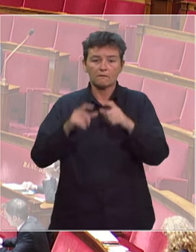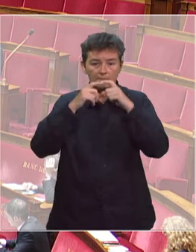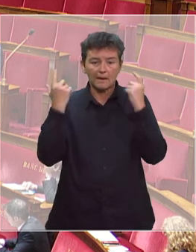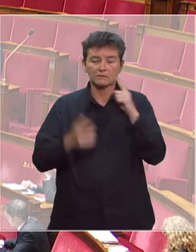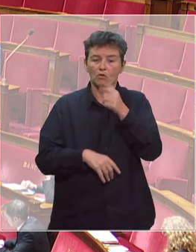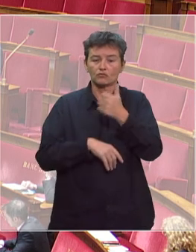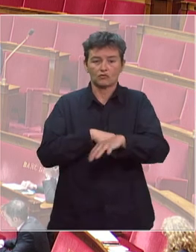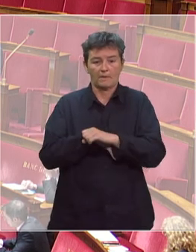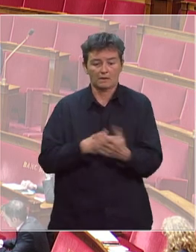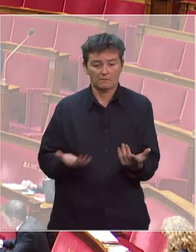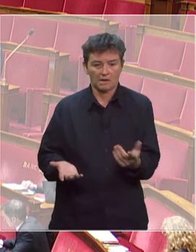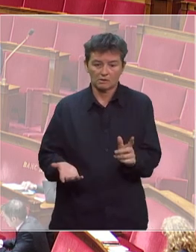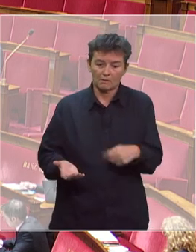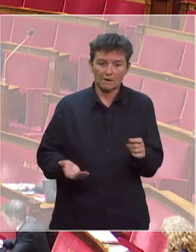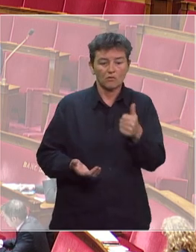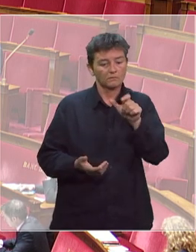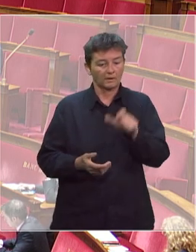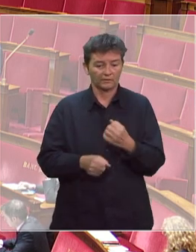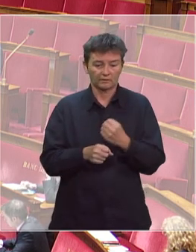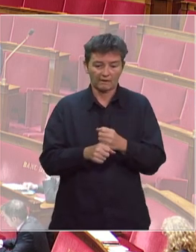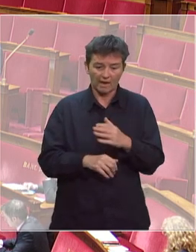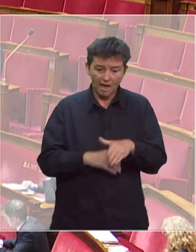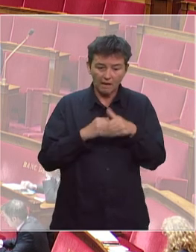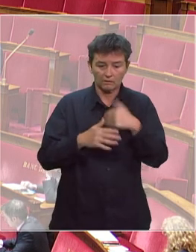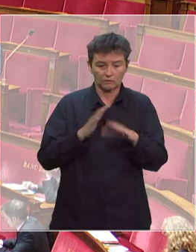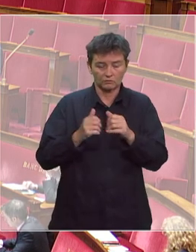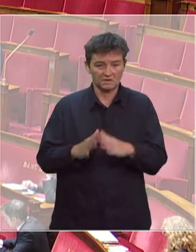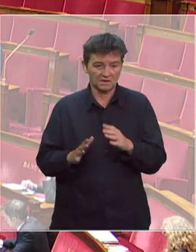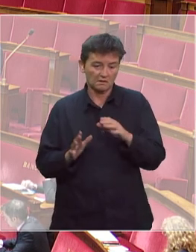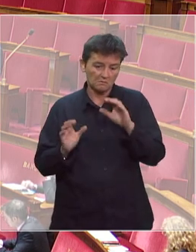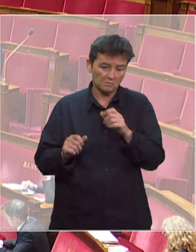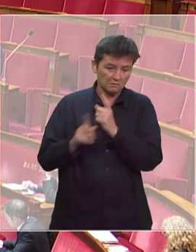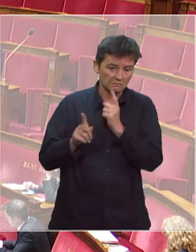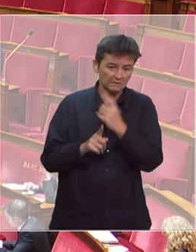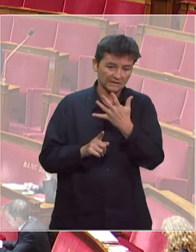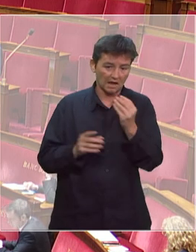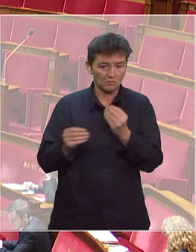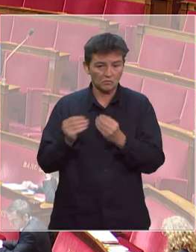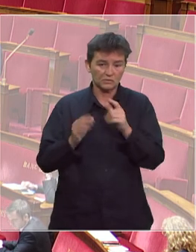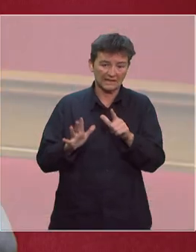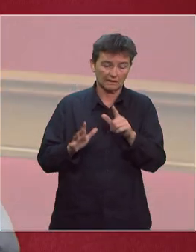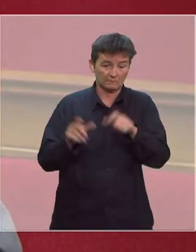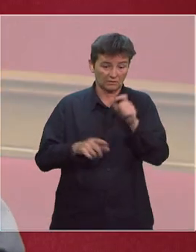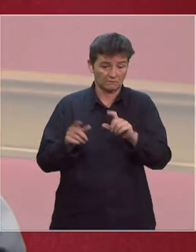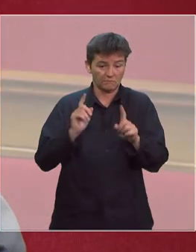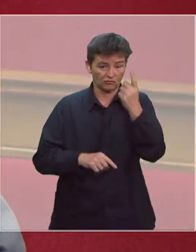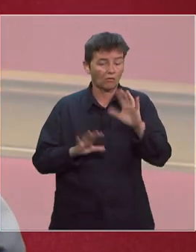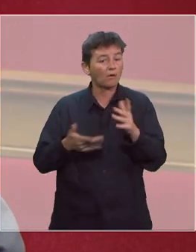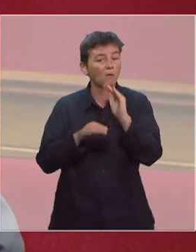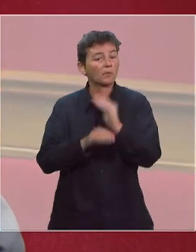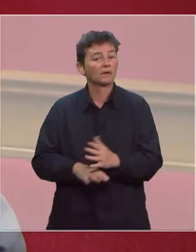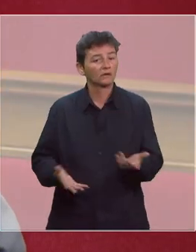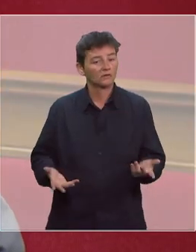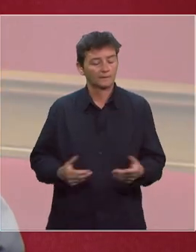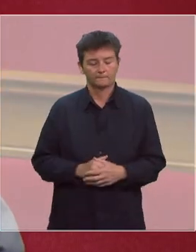Or, une aide à domicile voit entre 5 et 7 patients par jour. Comment comptez-vous protéger le personnel et nos aînés ? La troisième